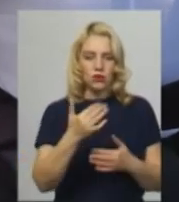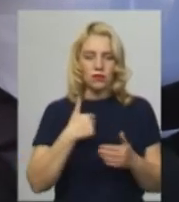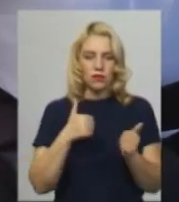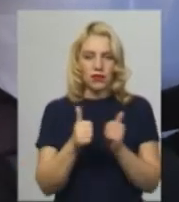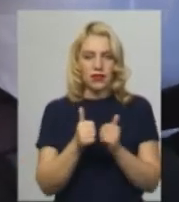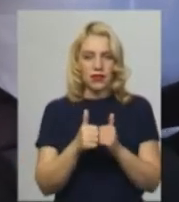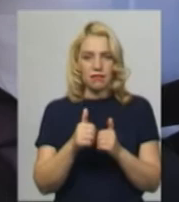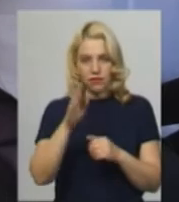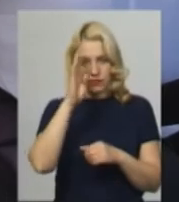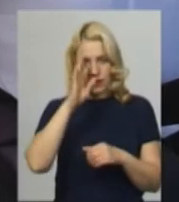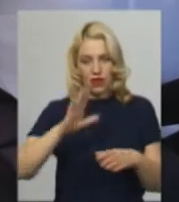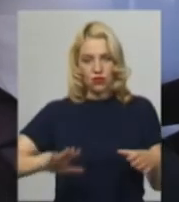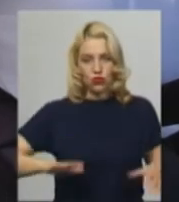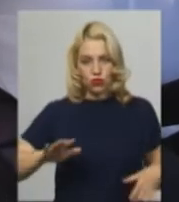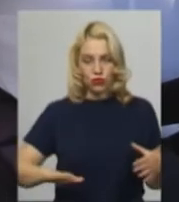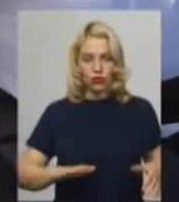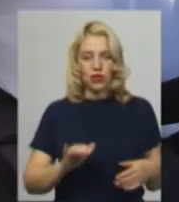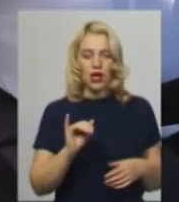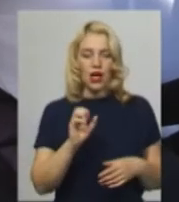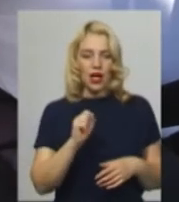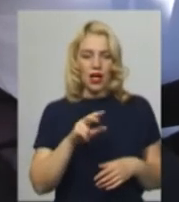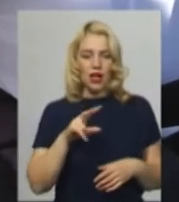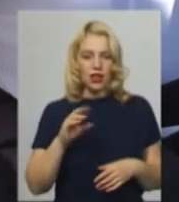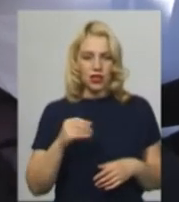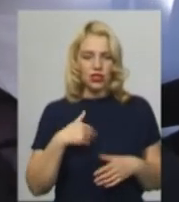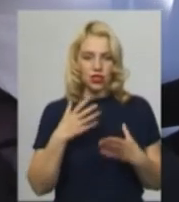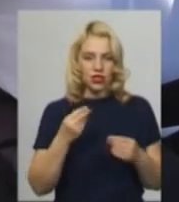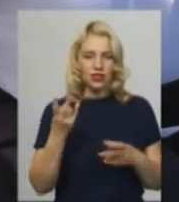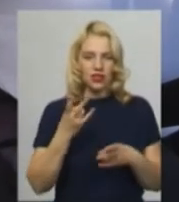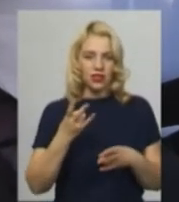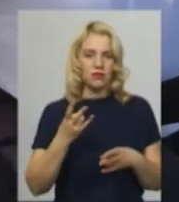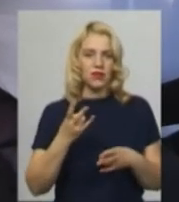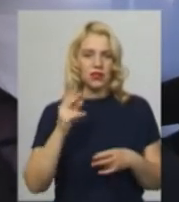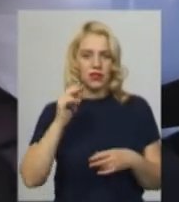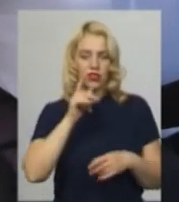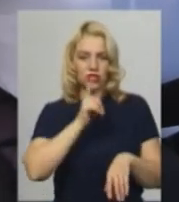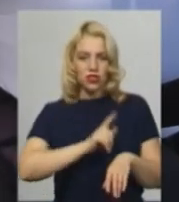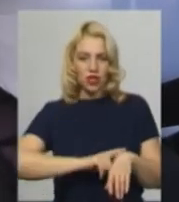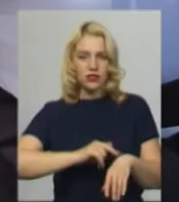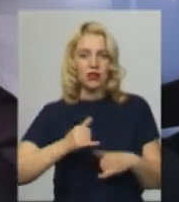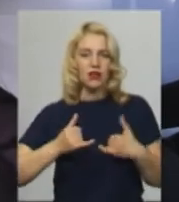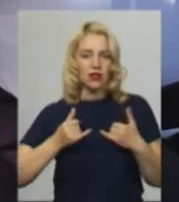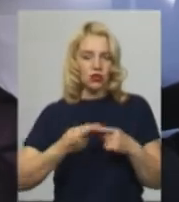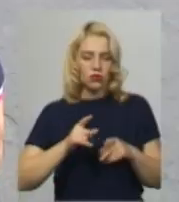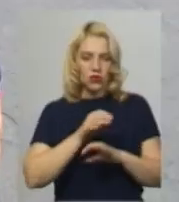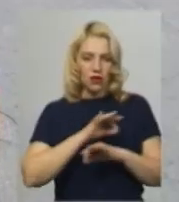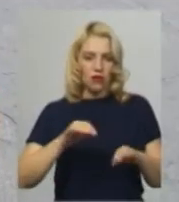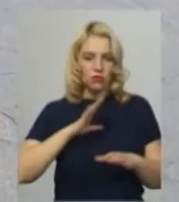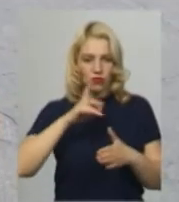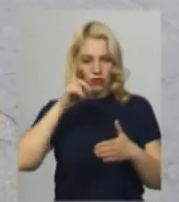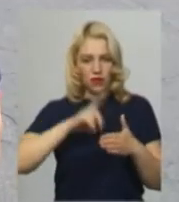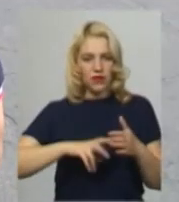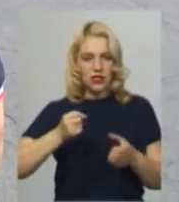інструктор присутній. Тому, але ще потрібно навчальний час для того, щоб ідеально бути впевнений за кермом.